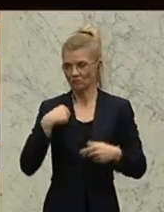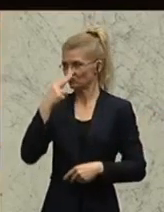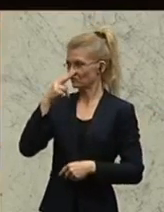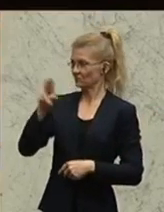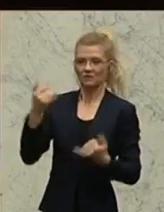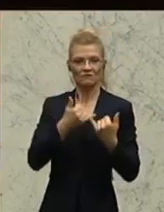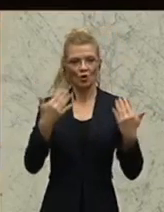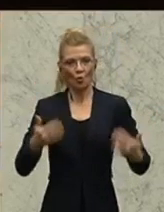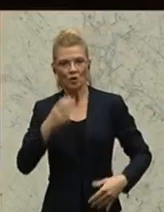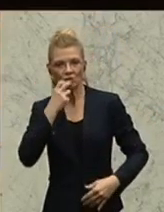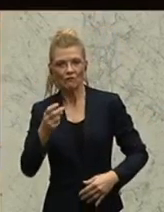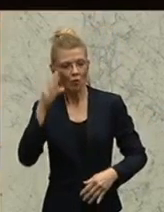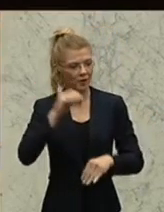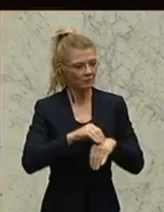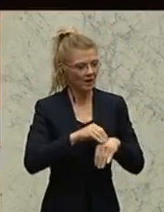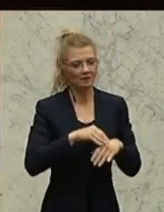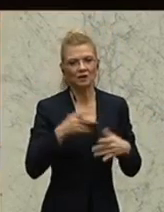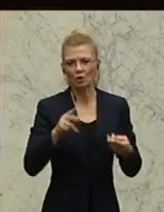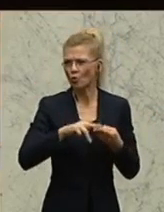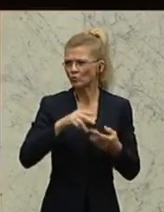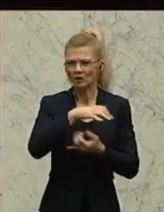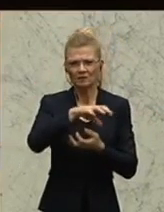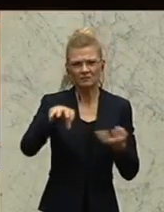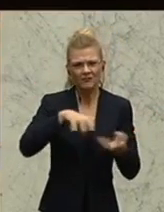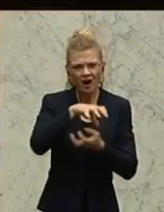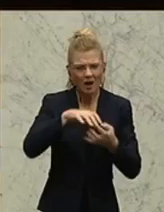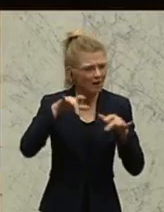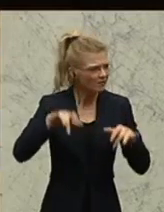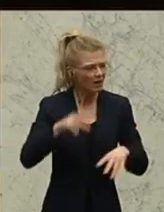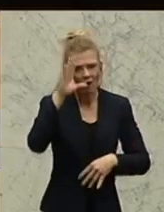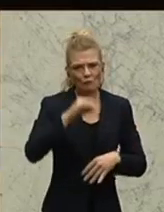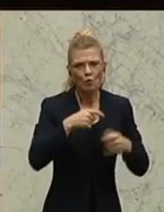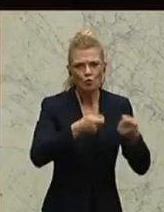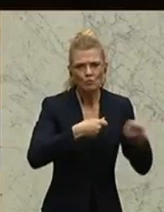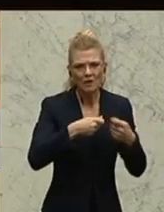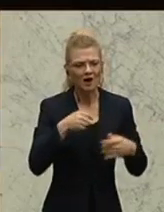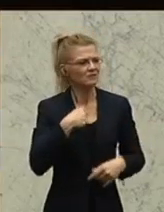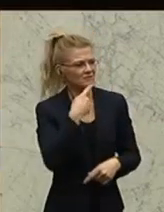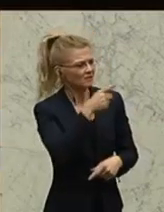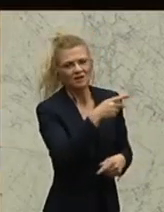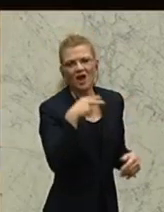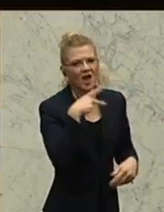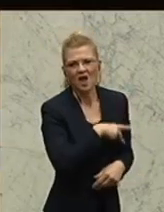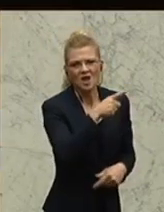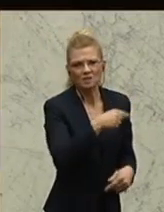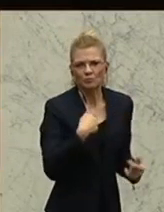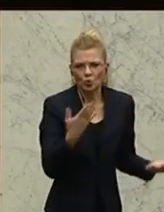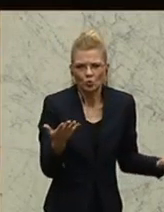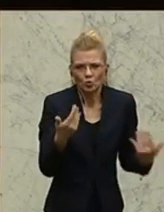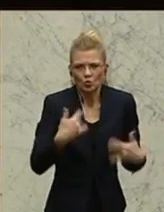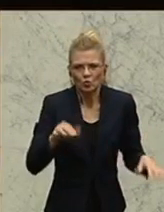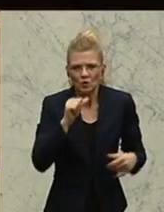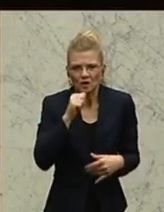Wohnungsmarkt muss der SPÖ durch der Sachverstand und Realitätssinn abgesprochen werden. Besonders in den Ballungsräumen